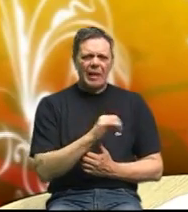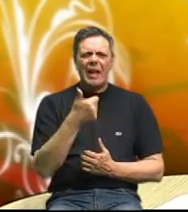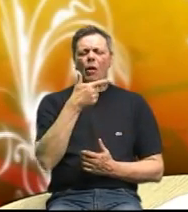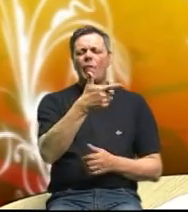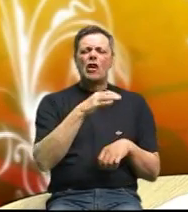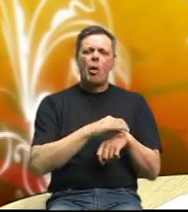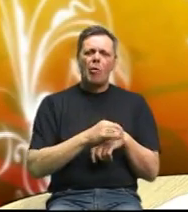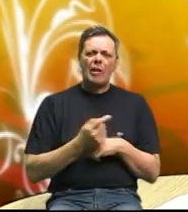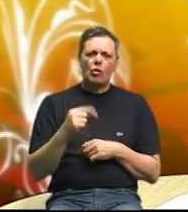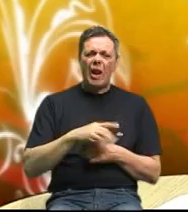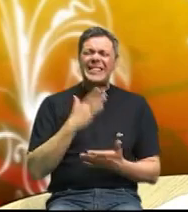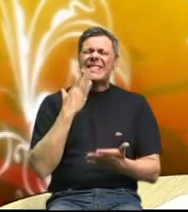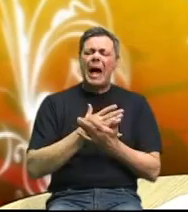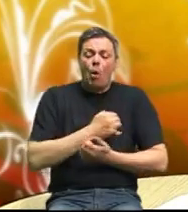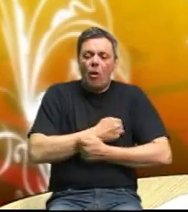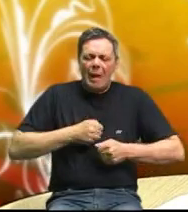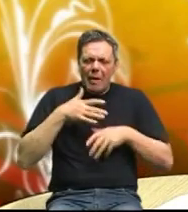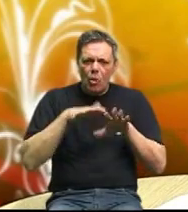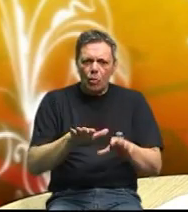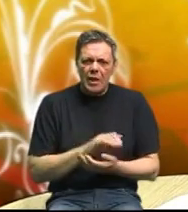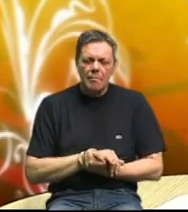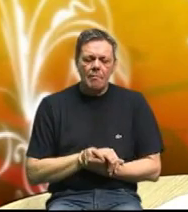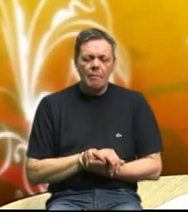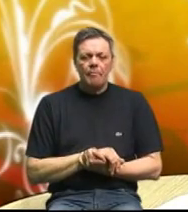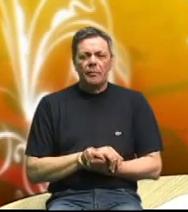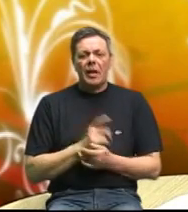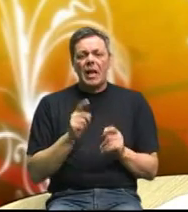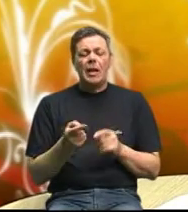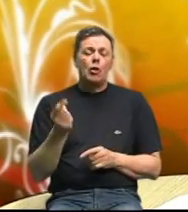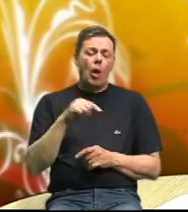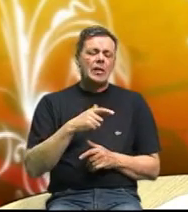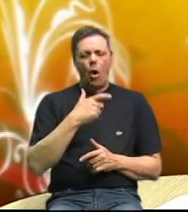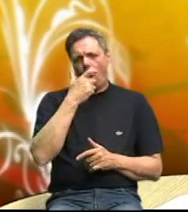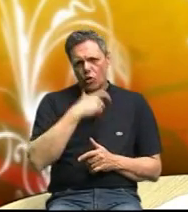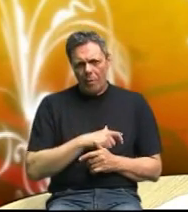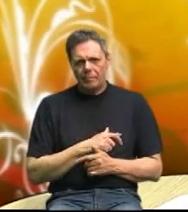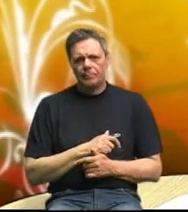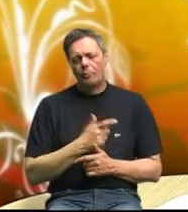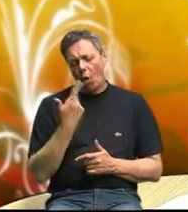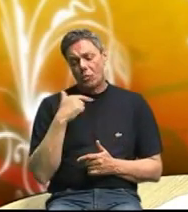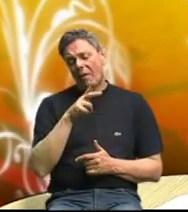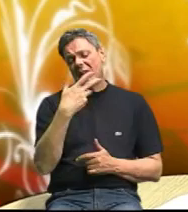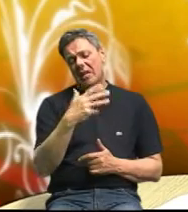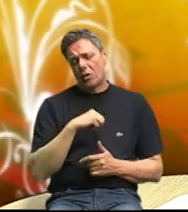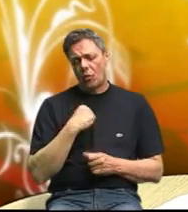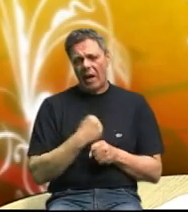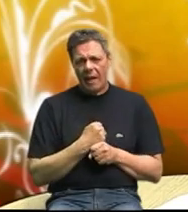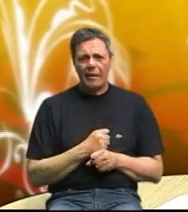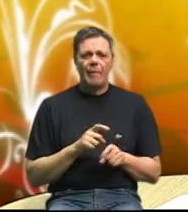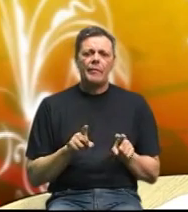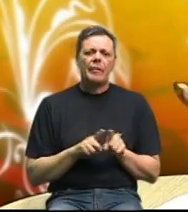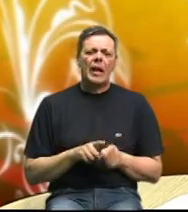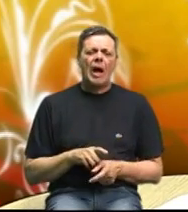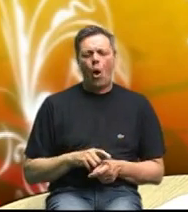isključivo samo debeli ljudi ih hoće debilinu smanjiti ili dolaze osobe sobće da vi 30 godina radite kao